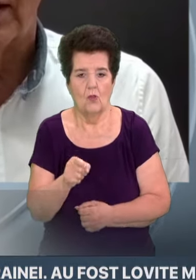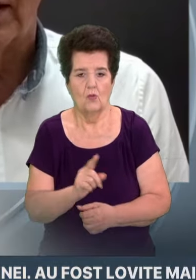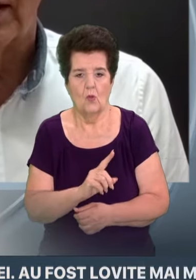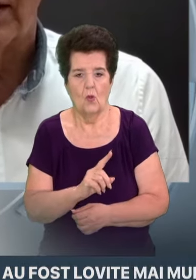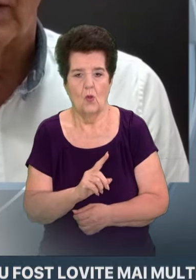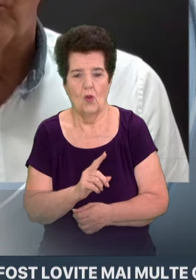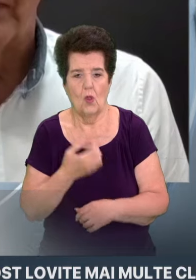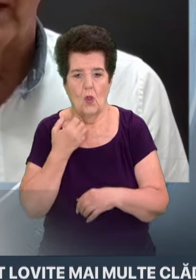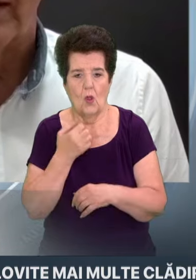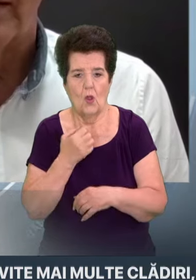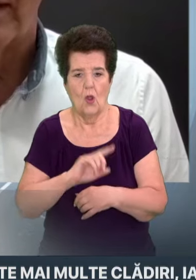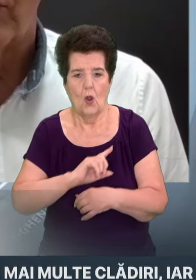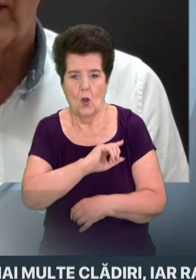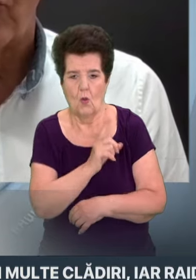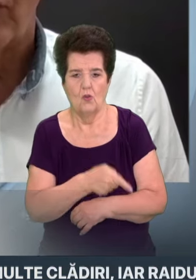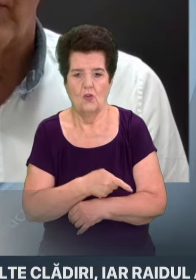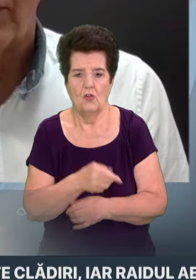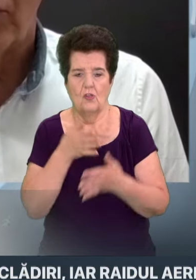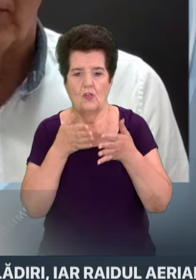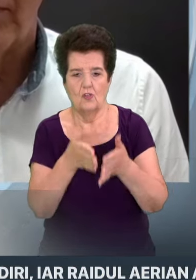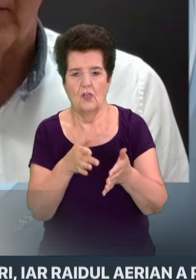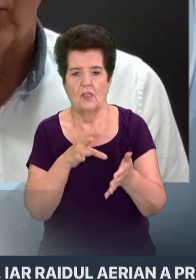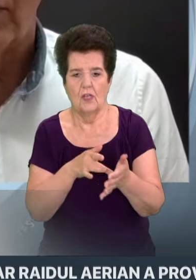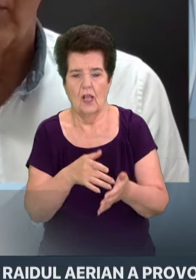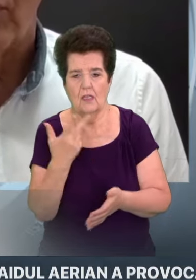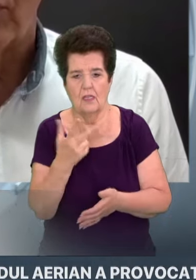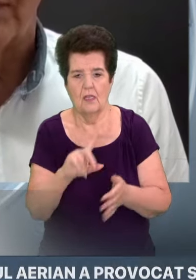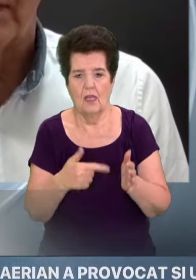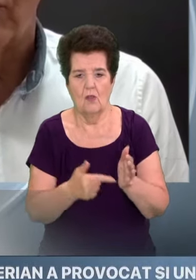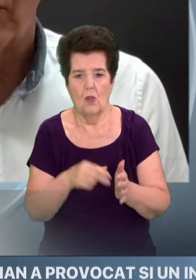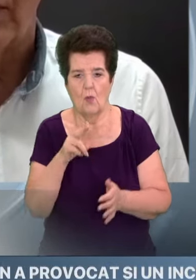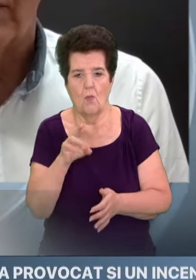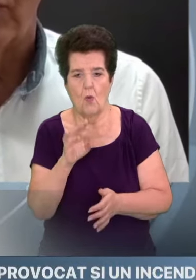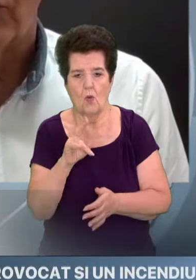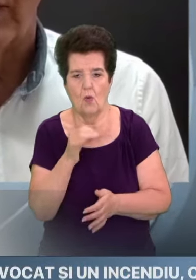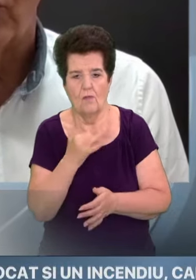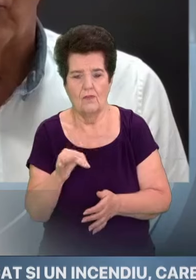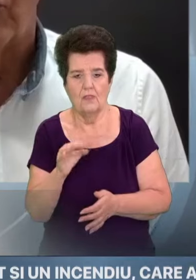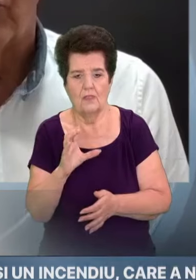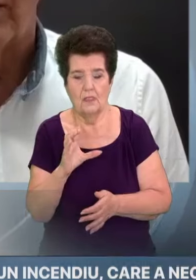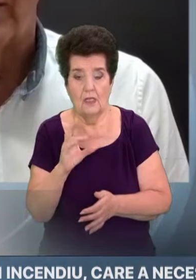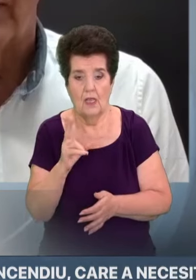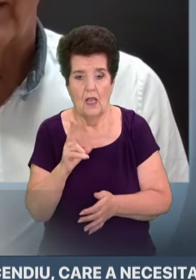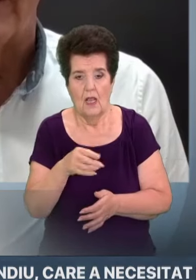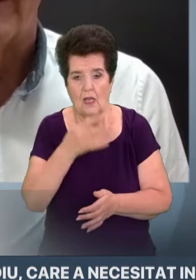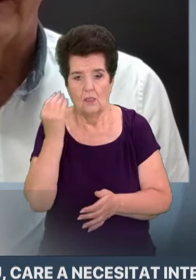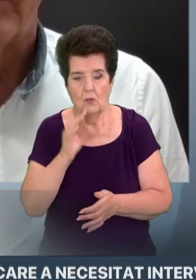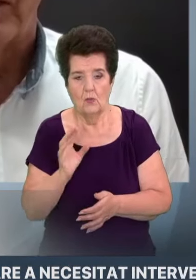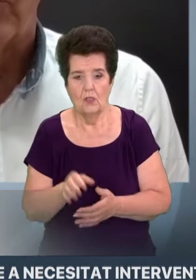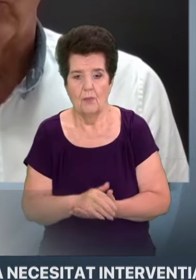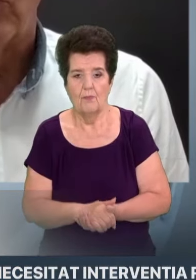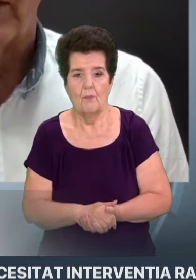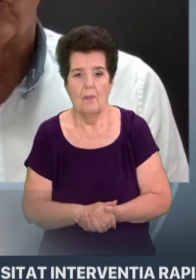în luptele din trei orașe, menționăm în primul rând Pokrovsc, nu uităm Torețcu și Ceasăviar.